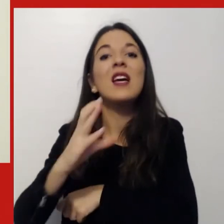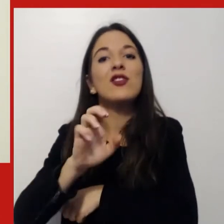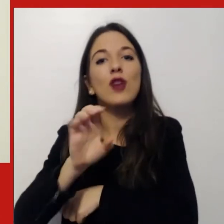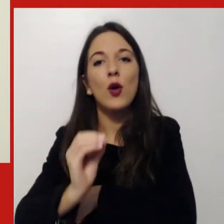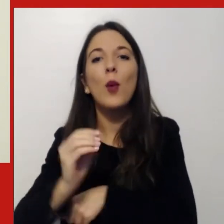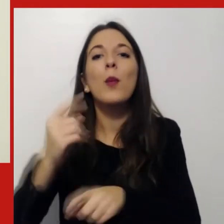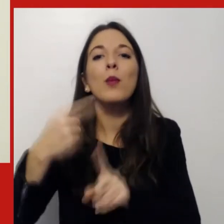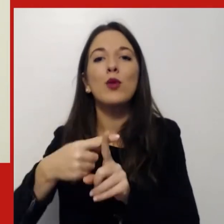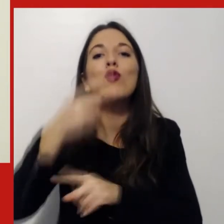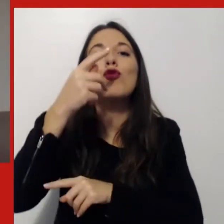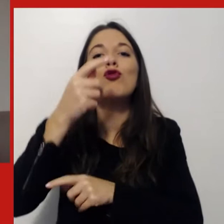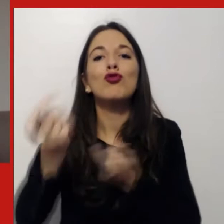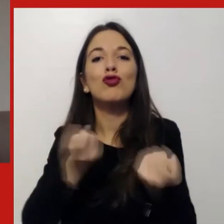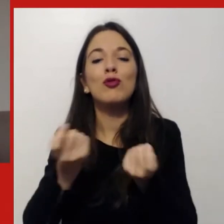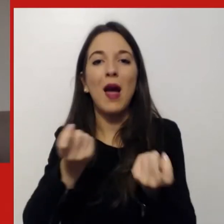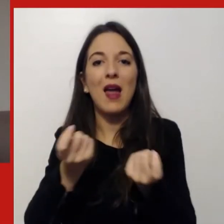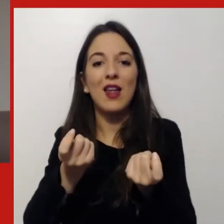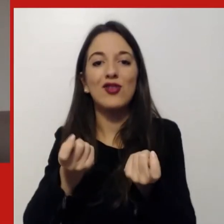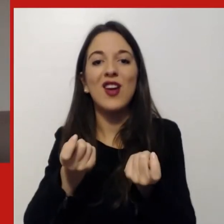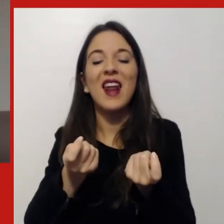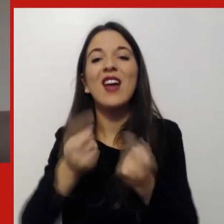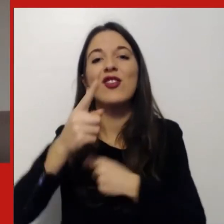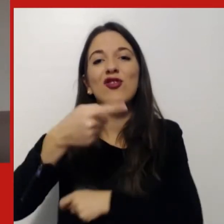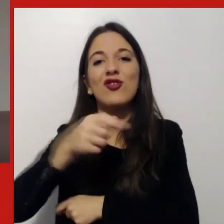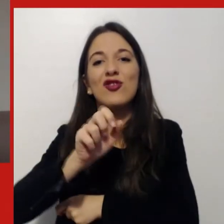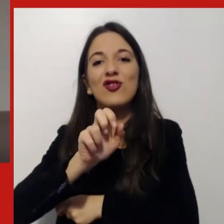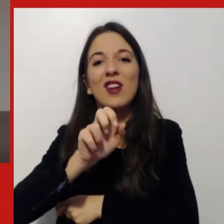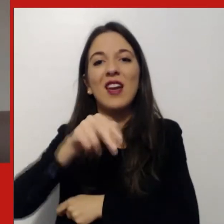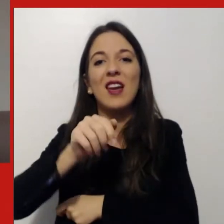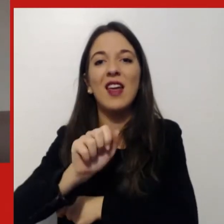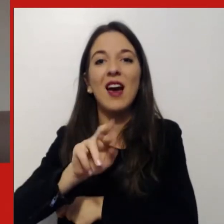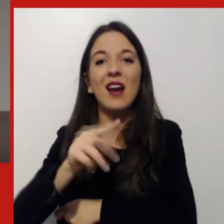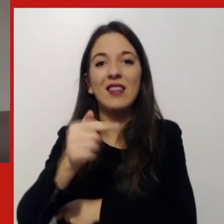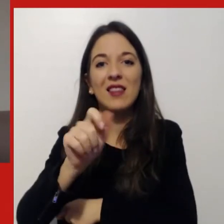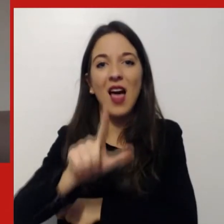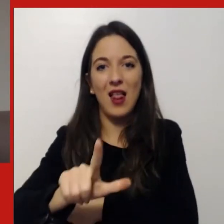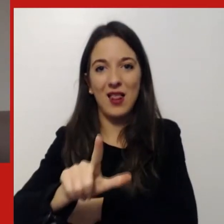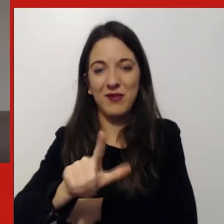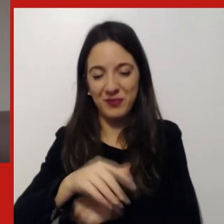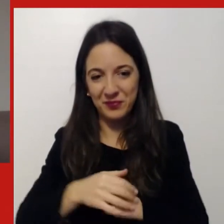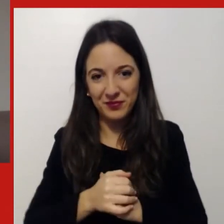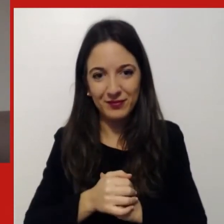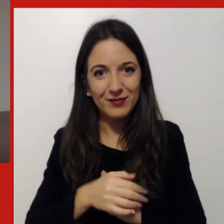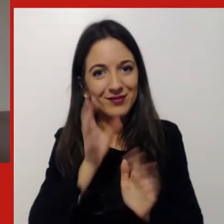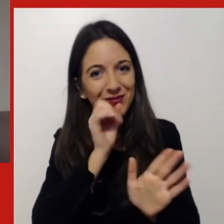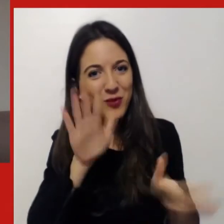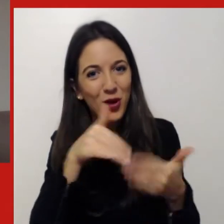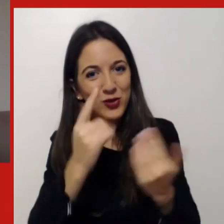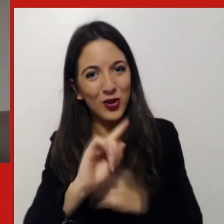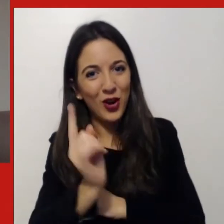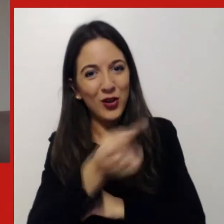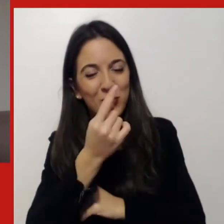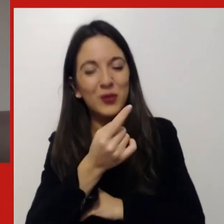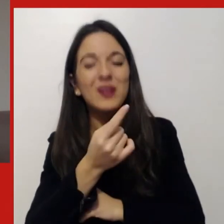Buongiorno Maurizio, grazie per Buongiorno, buongiorno a tutti, io sono molto contento di vedervi perché sono un grande